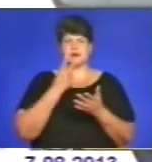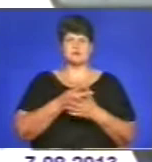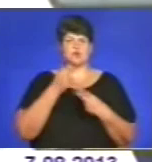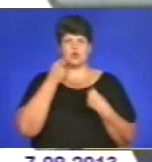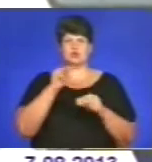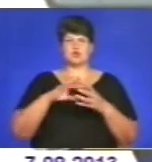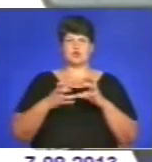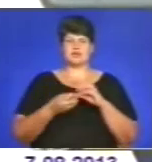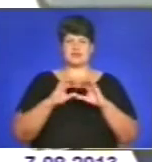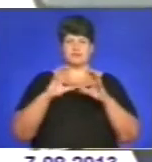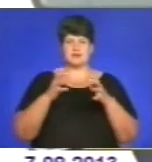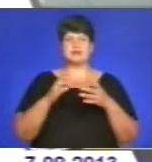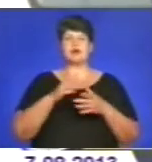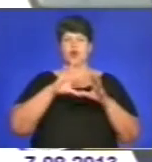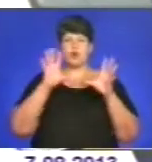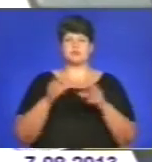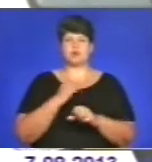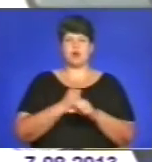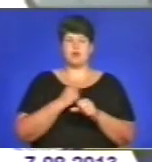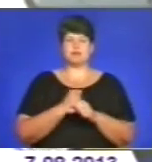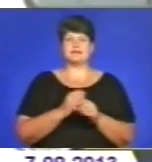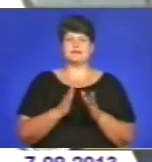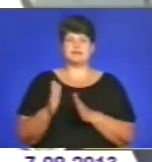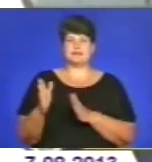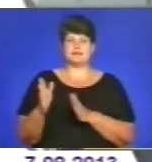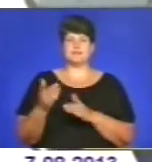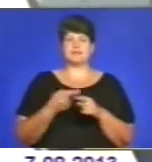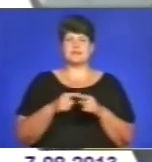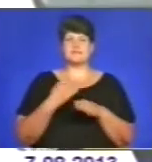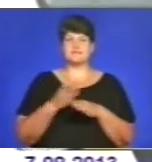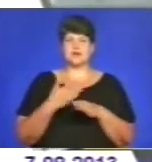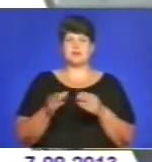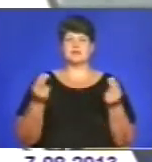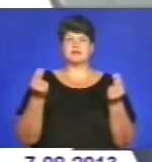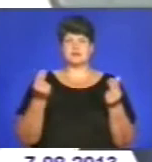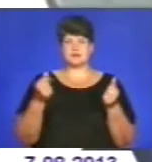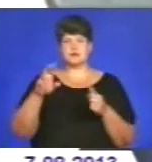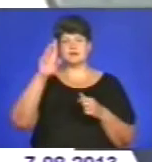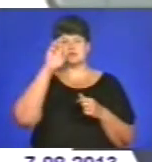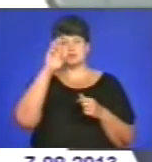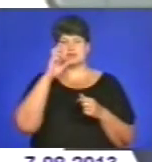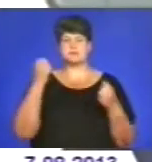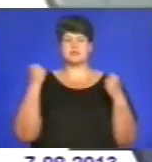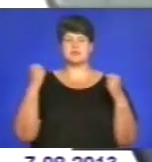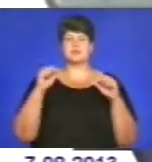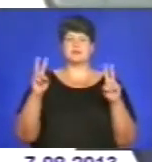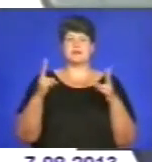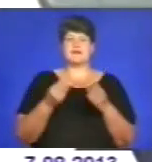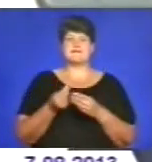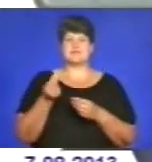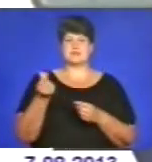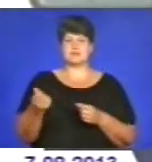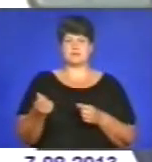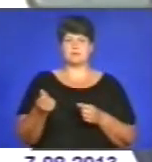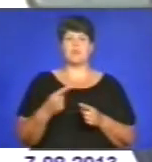обща робота системи, це виделяємо і гроші государства, спортивні клуби на фінансування.